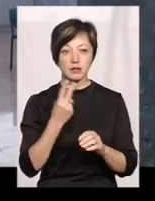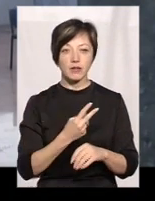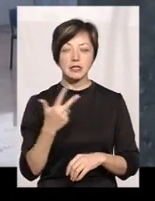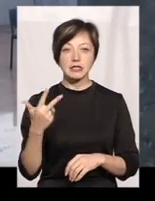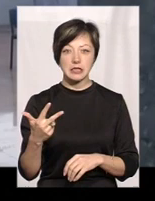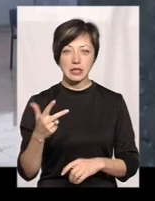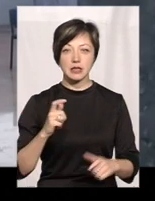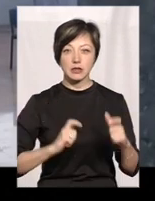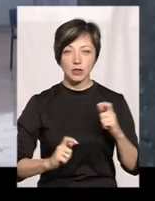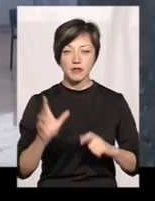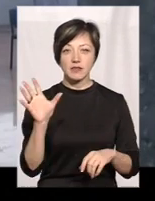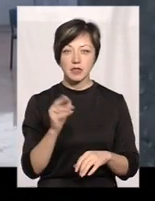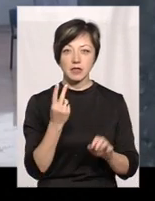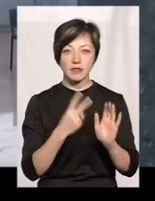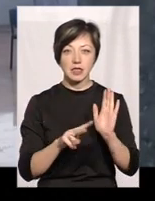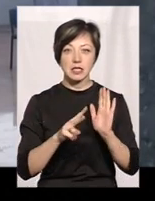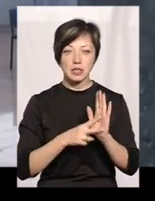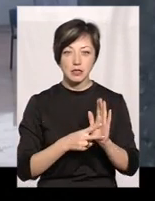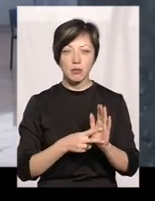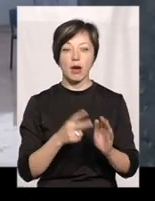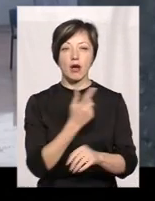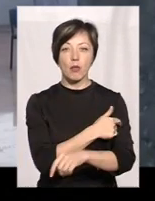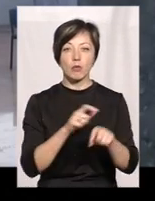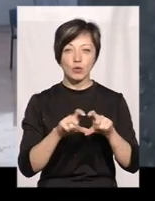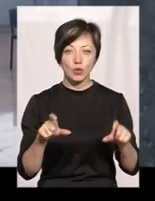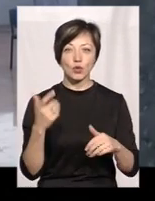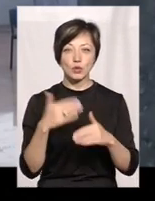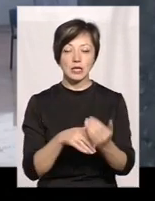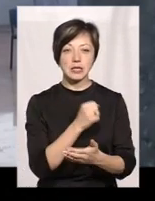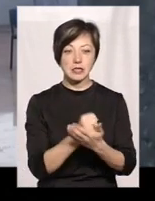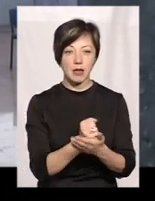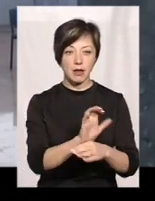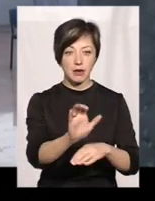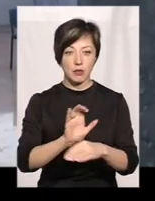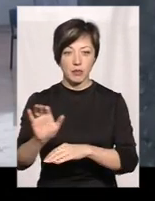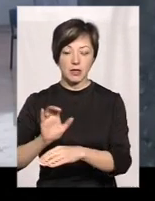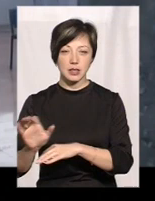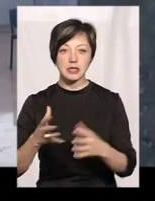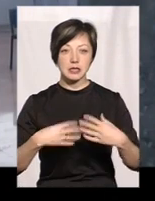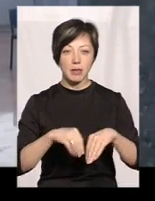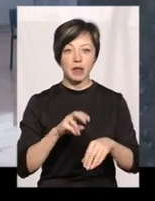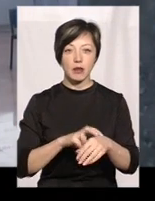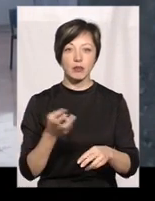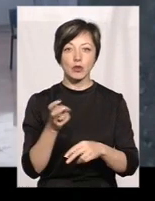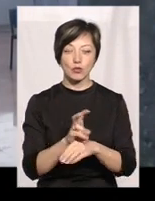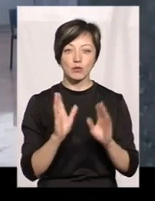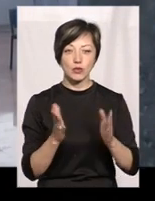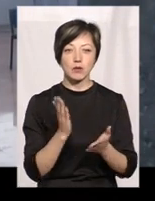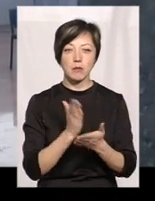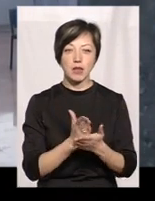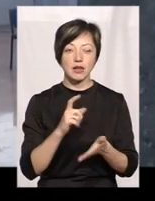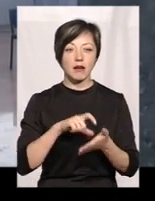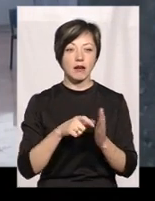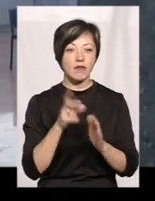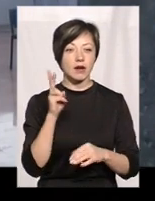інтерни. І всіх 20 сімей, які будуть побудовані, вони вже закріплені. І вони, сімейні лікарі, підуть, тому що вони будуть мати квартиру.